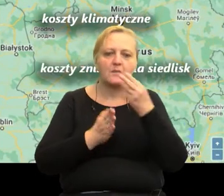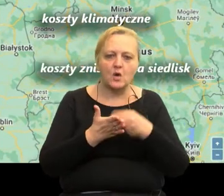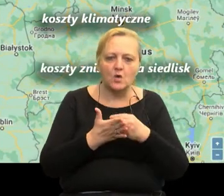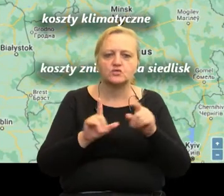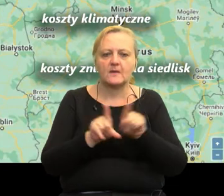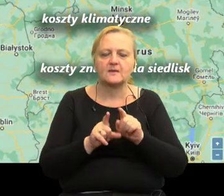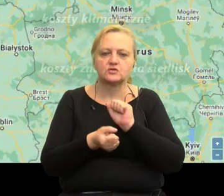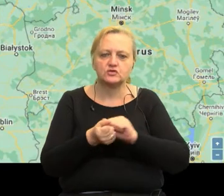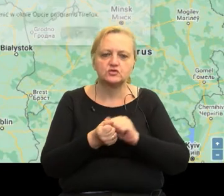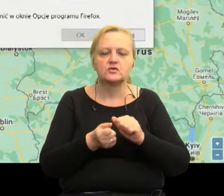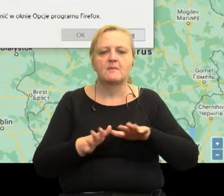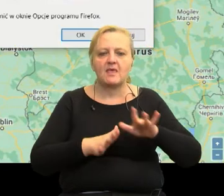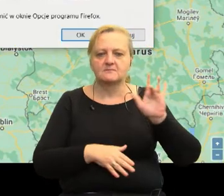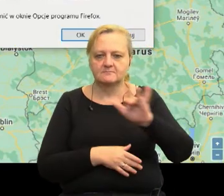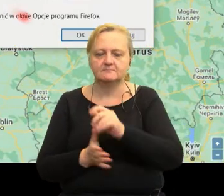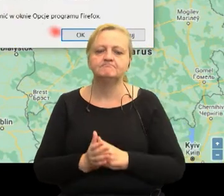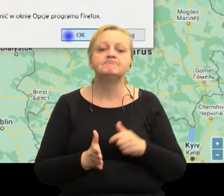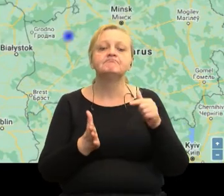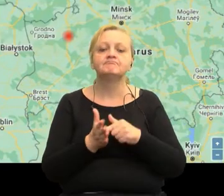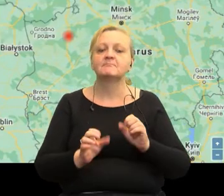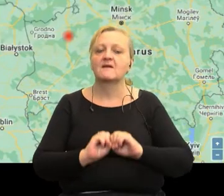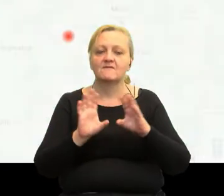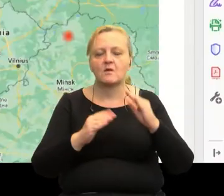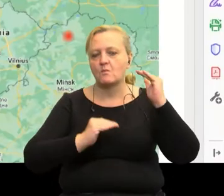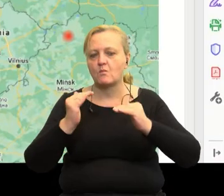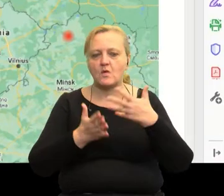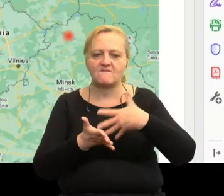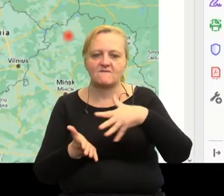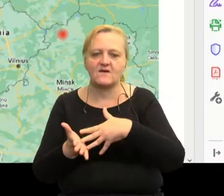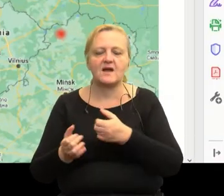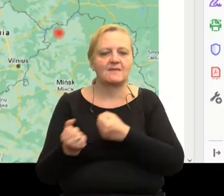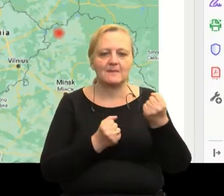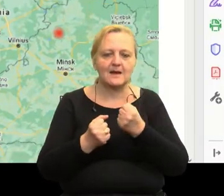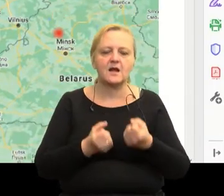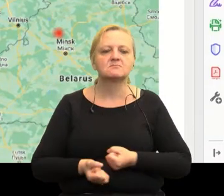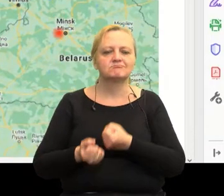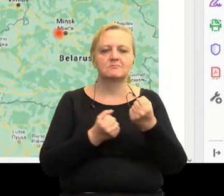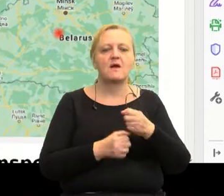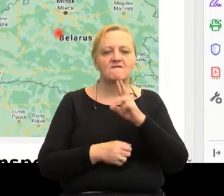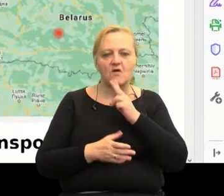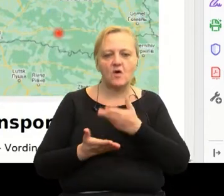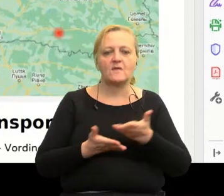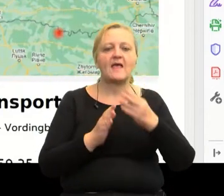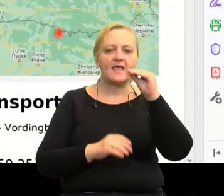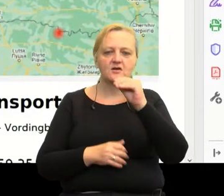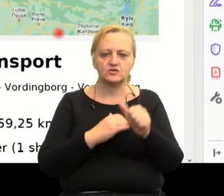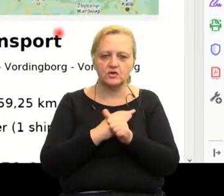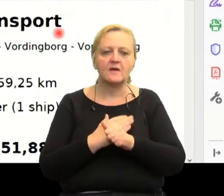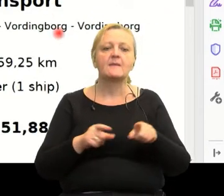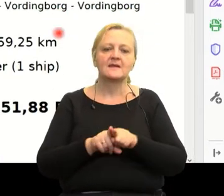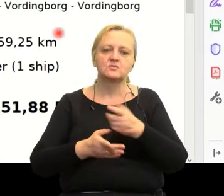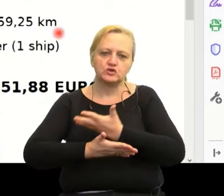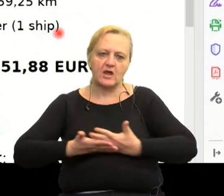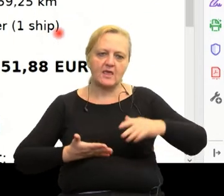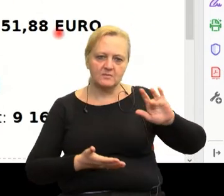koszty zniszczenia siedlisk. Określa on i porównuje wydatki na transport ładunków drogą wodną E60 i drogą lądową.